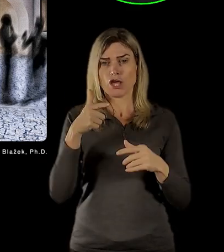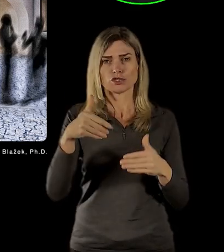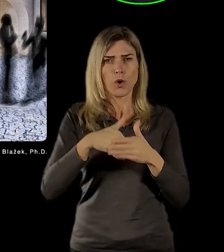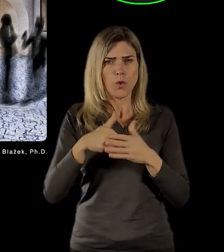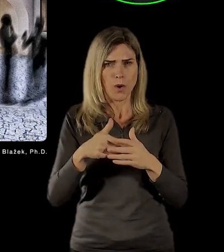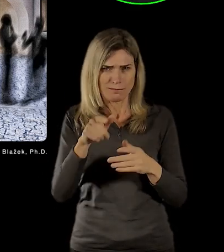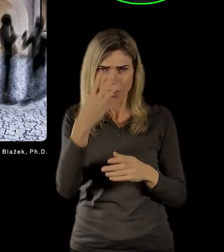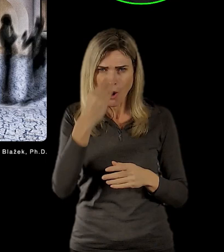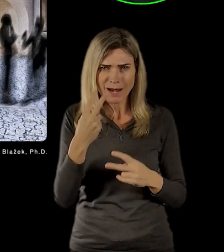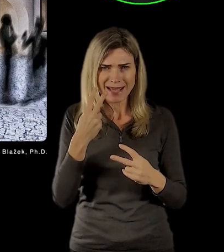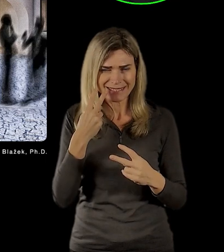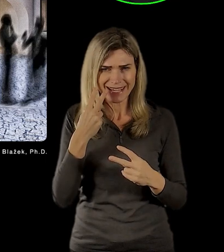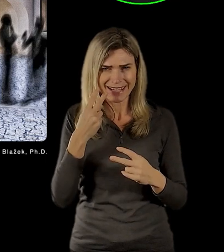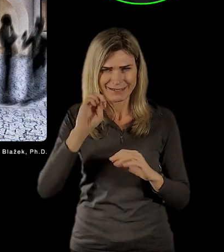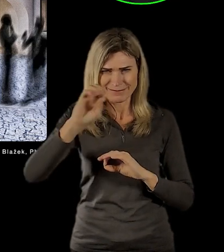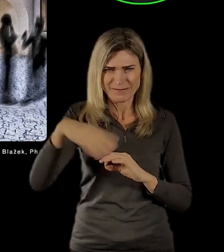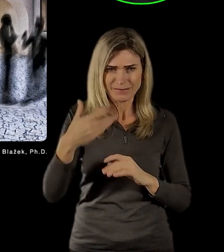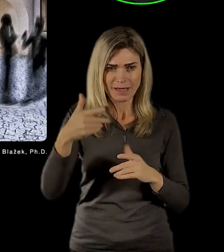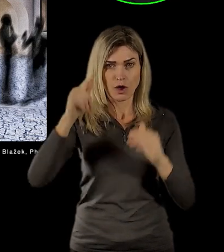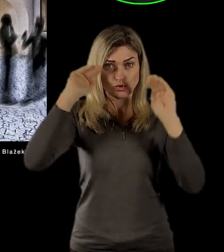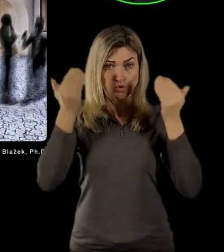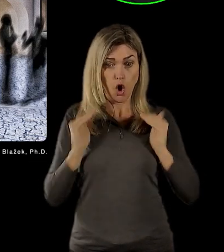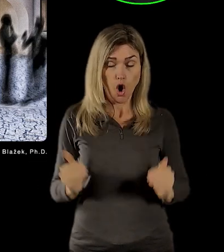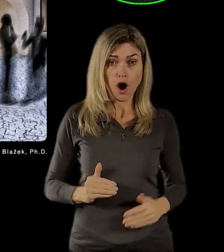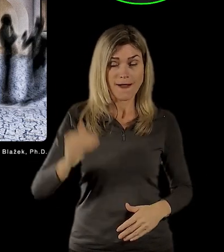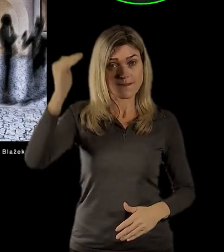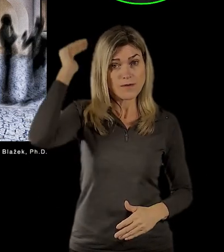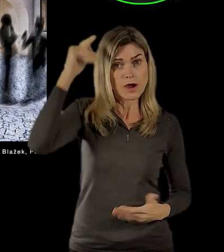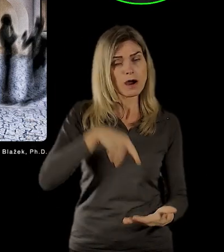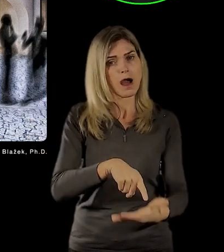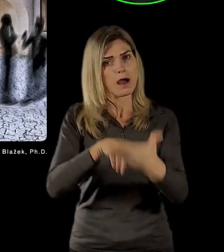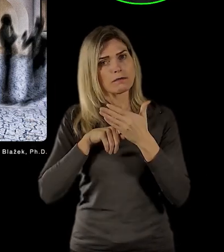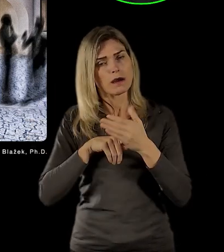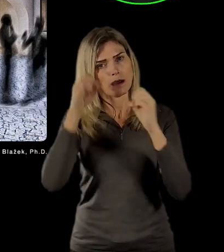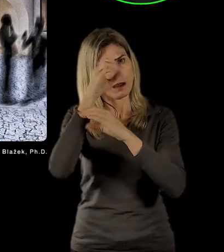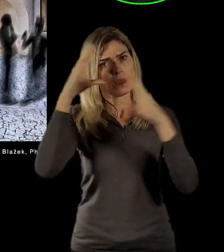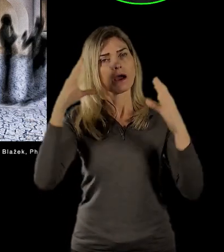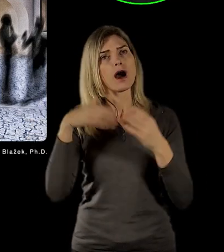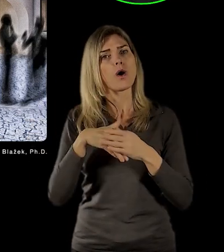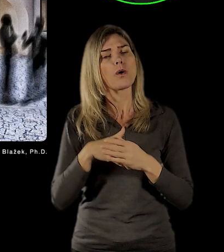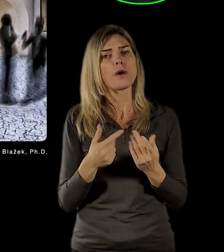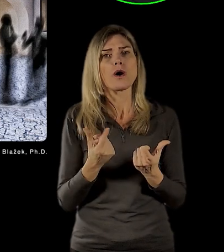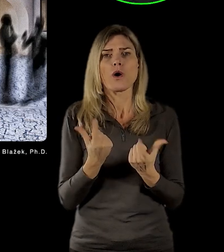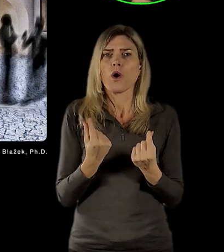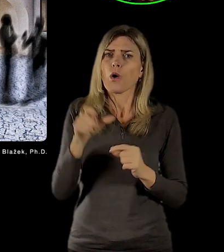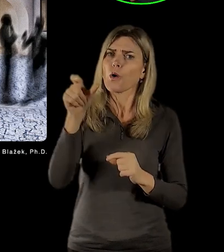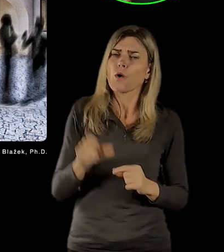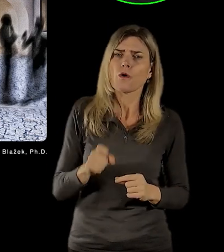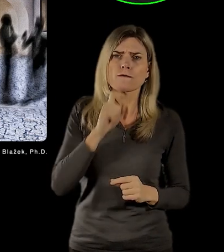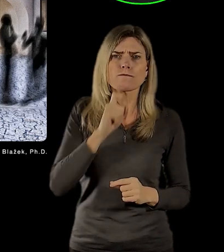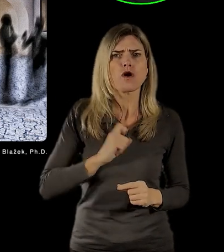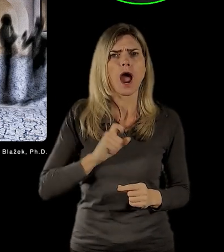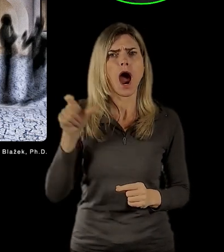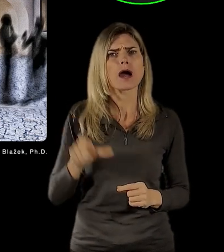vizualizaci, tak nám umožňuje vyprávět nejenom příběh samotného maršála Koněva, ale